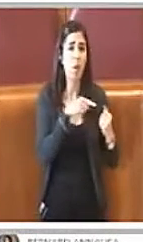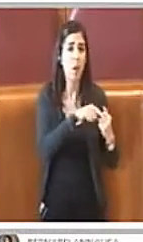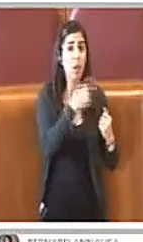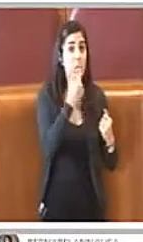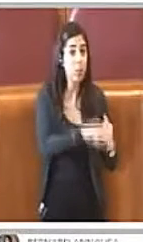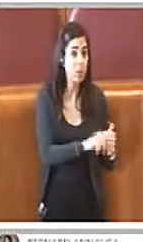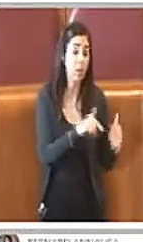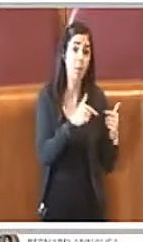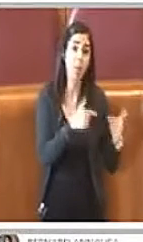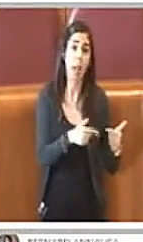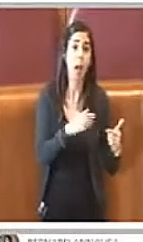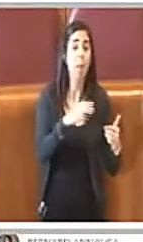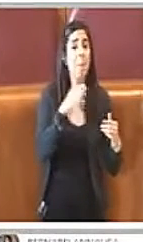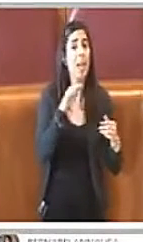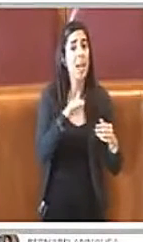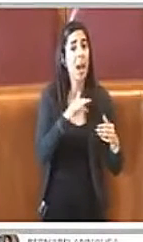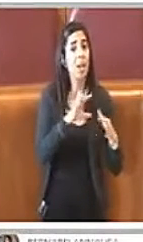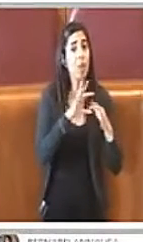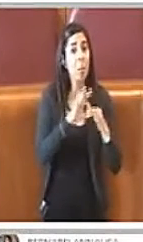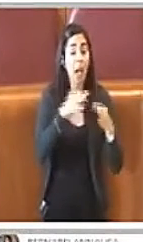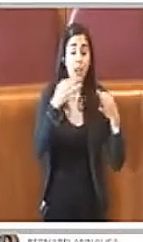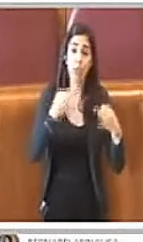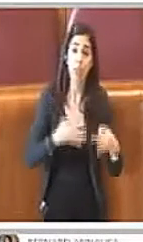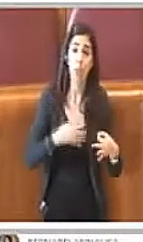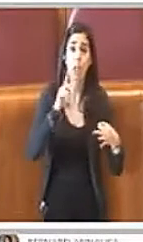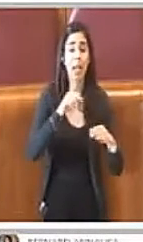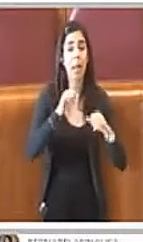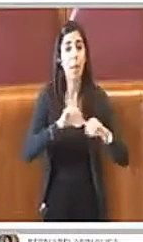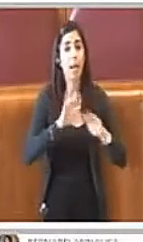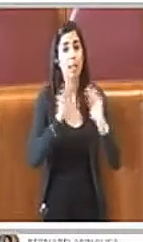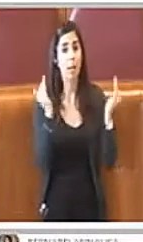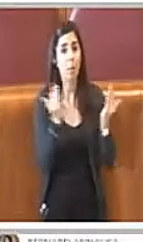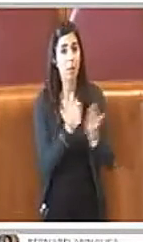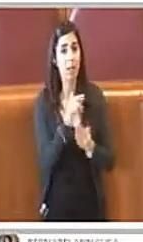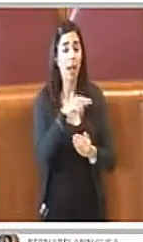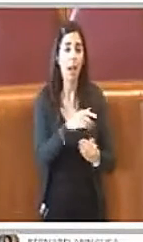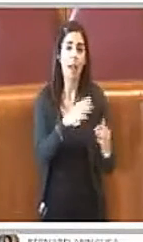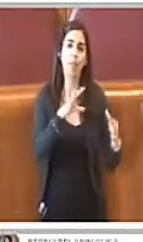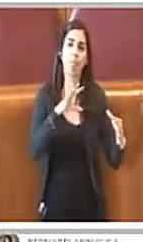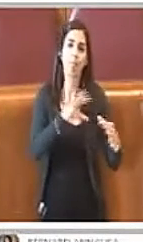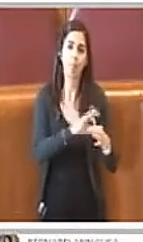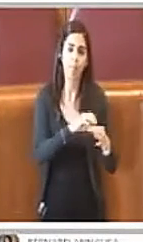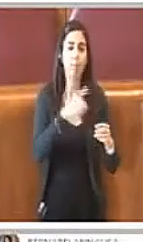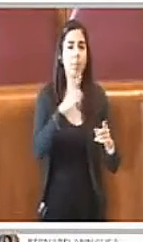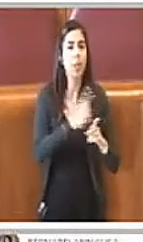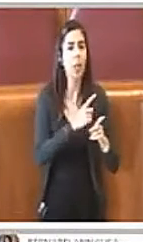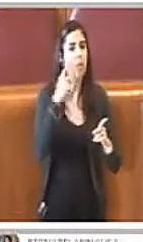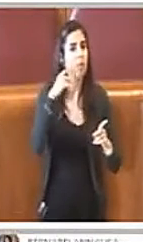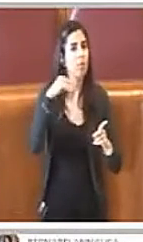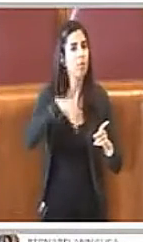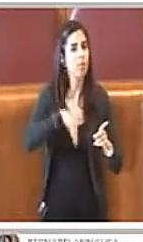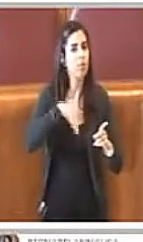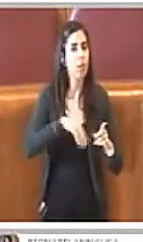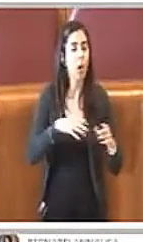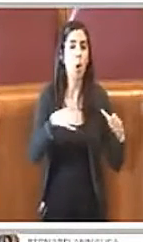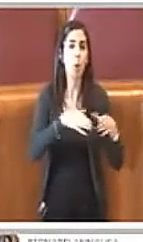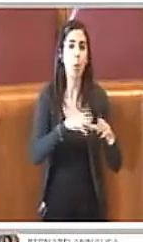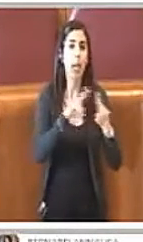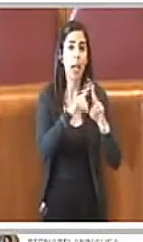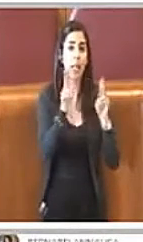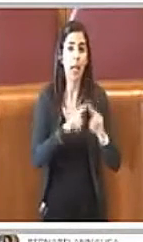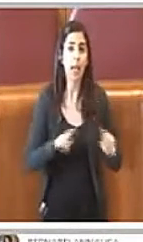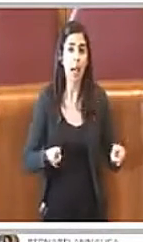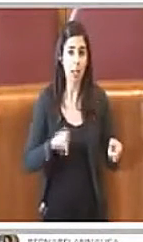alla pace, alla sicurezza ed al benessere del mondo e si associa all'esigenza avvertita dalla comunità internazionale